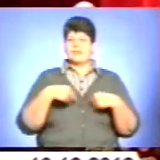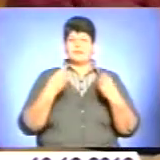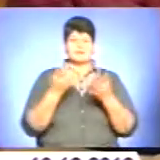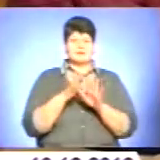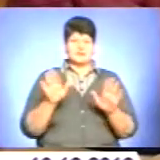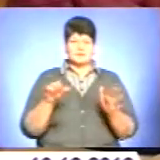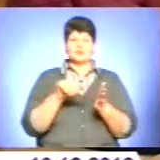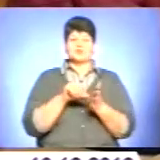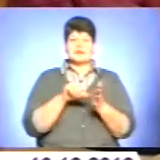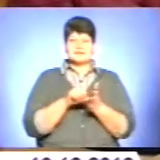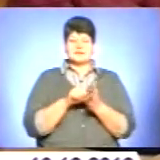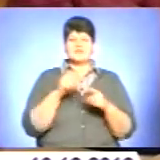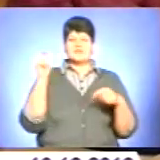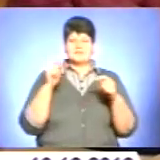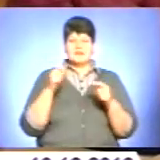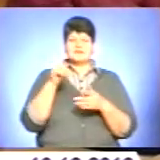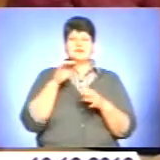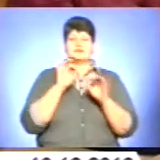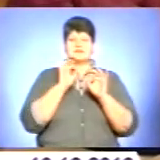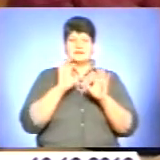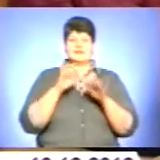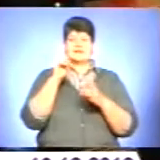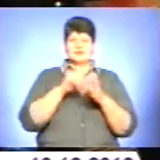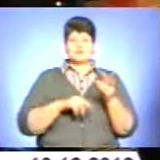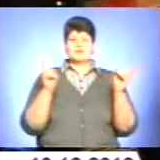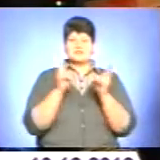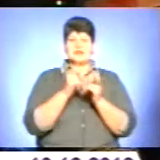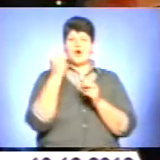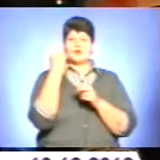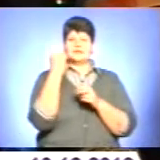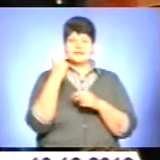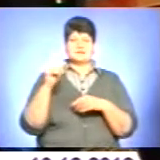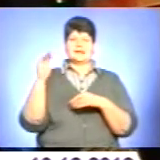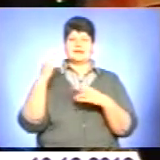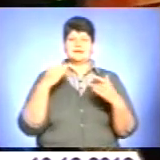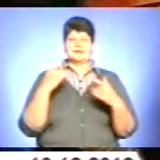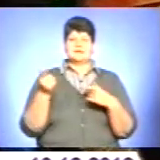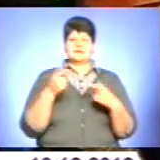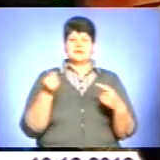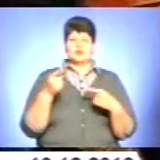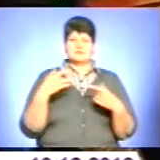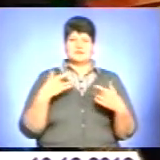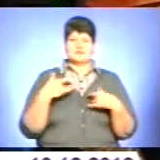фестивалю висловили надію зустрітися через рік уже на 11-х Тернопільських театральних вечорах дебют.